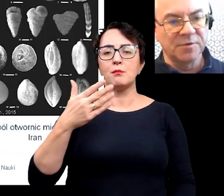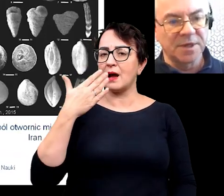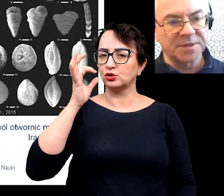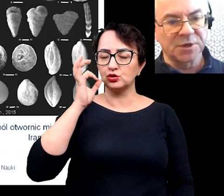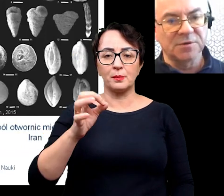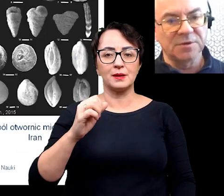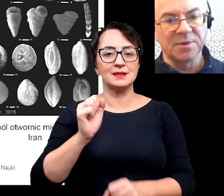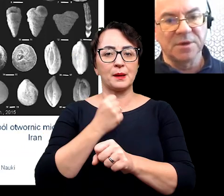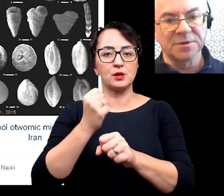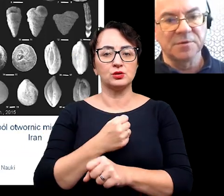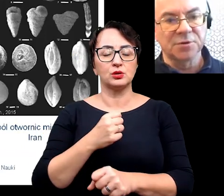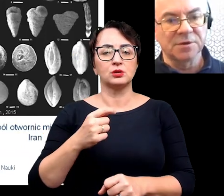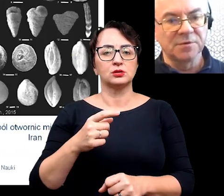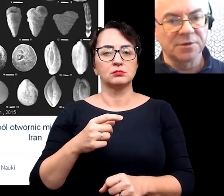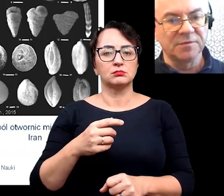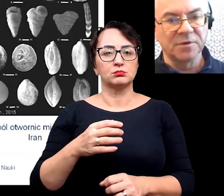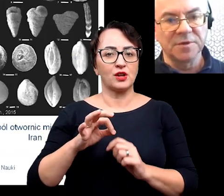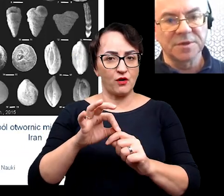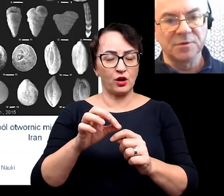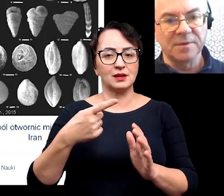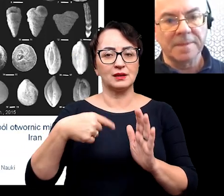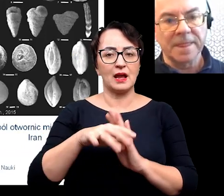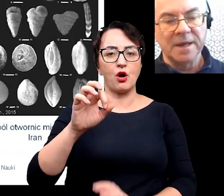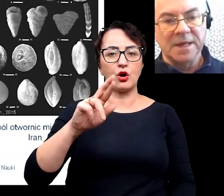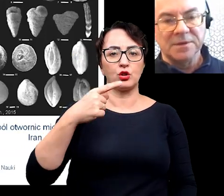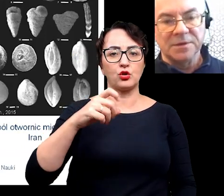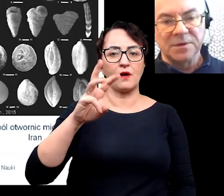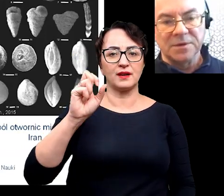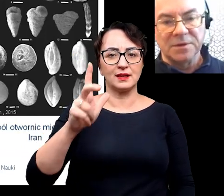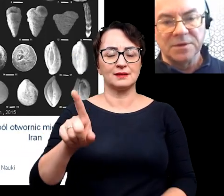przewodnie, jak już mówiłem, dla starszego falozoiku, szczególnie ordowiku i syluru.